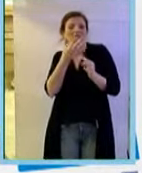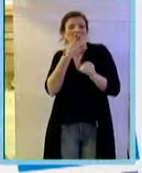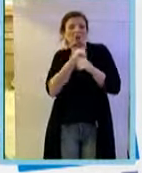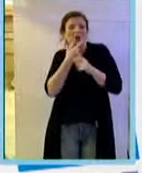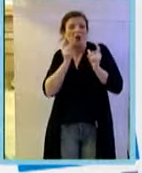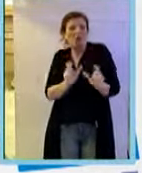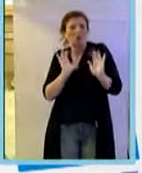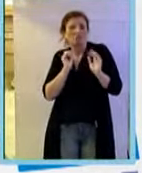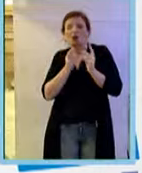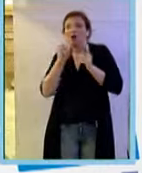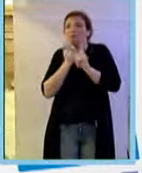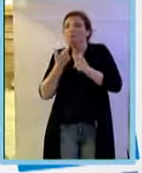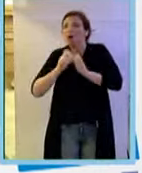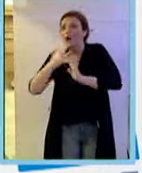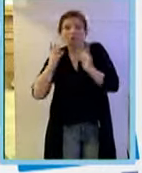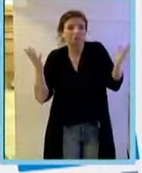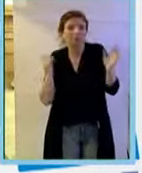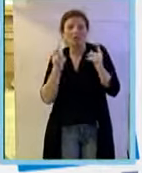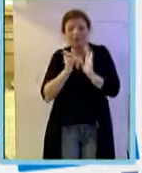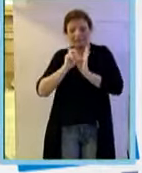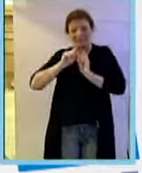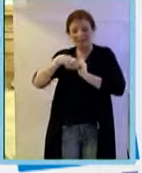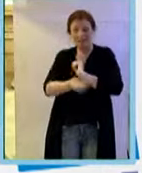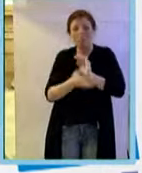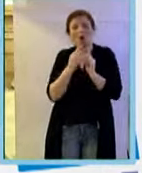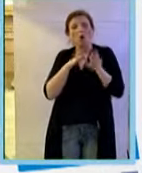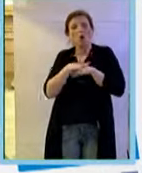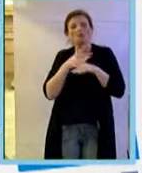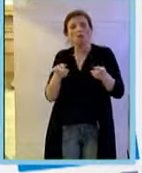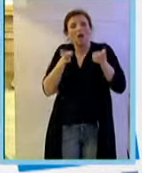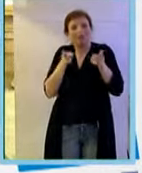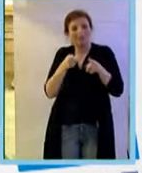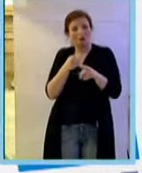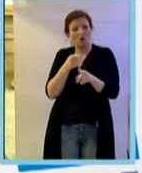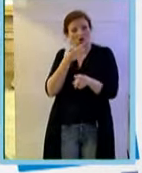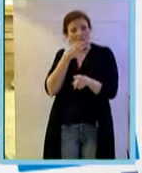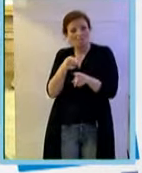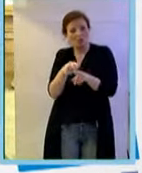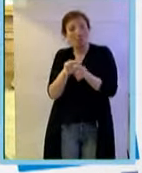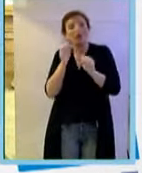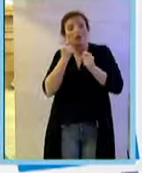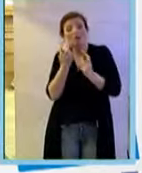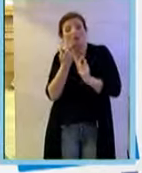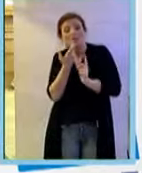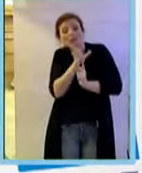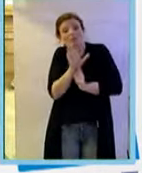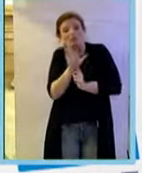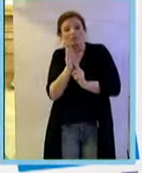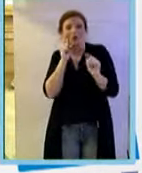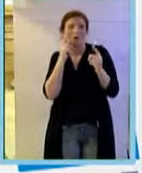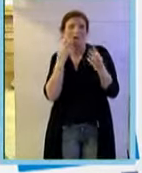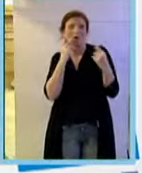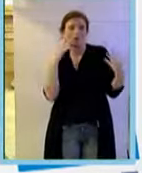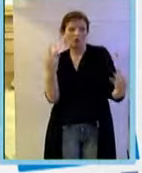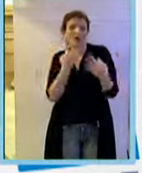Qualche anno dopo hanno utilizzato un anticorpo che ha potuto dimostrare in maniera elegante che